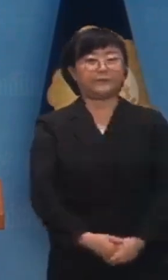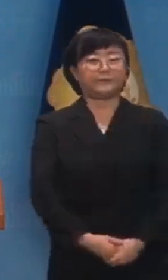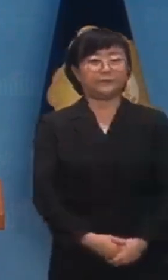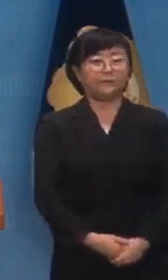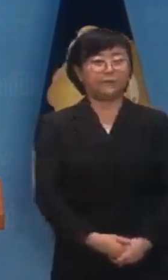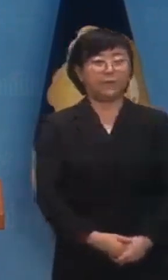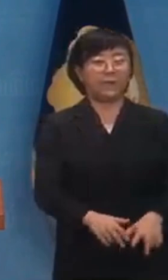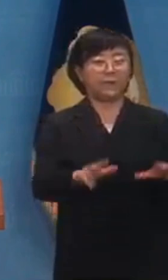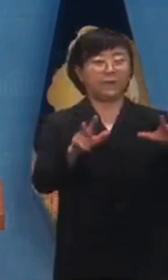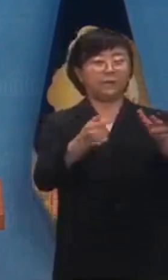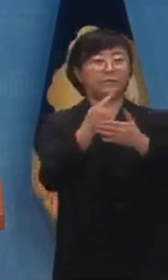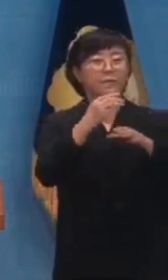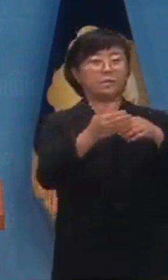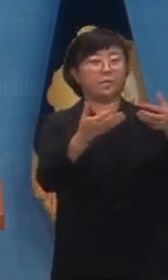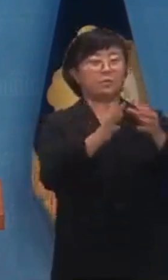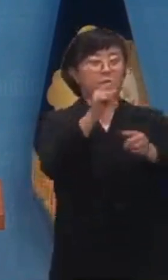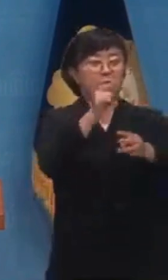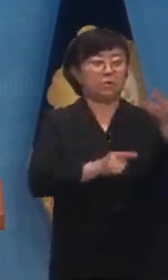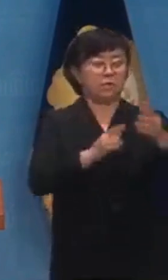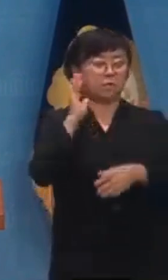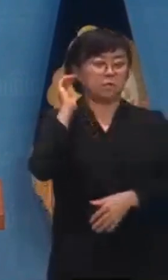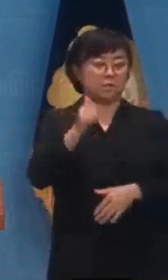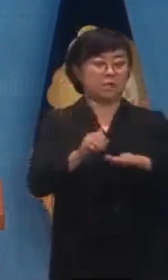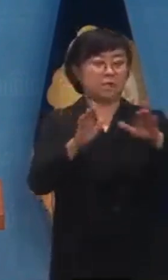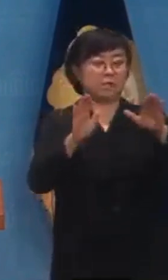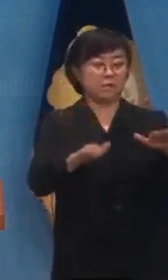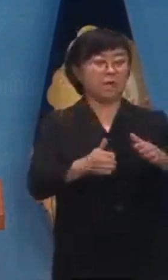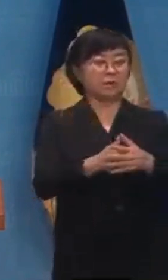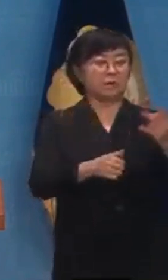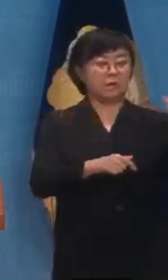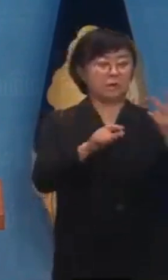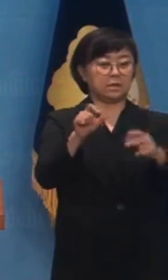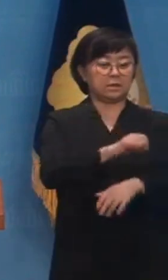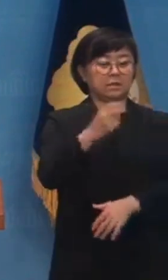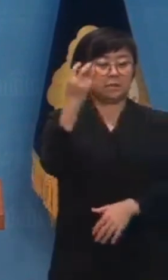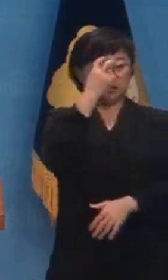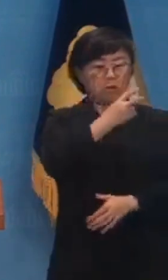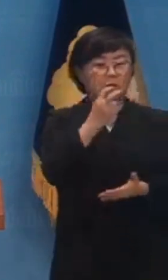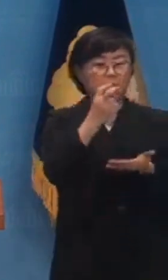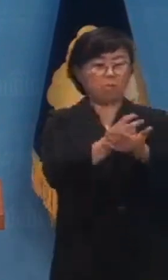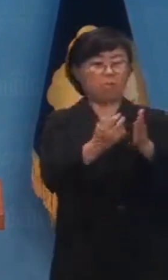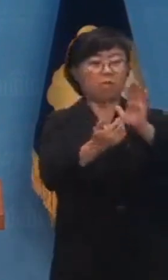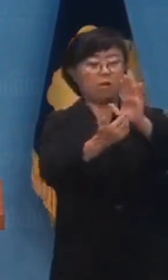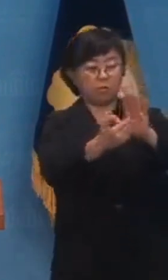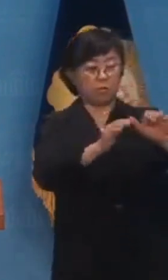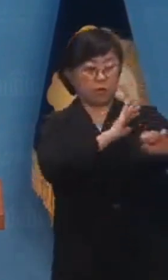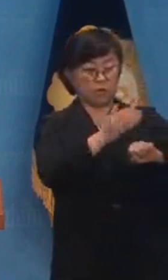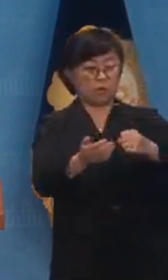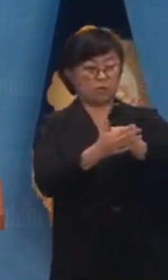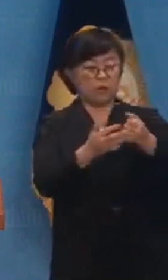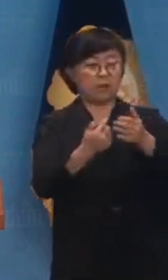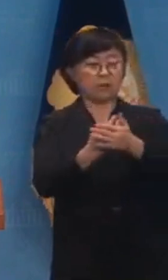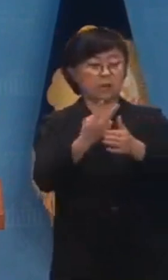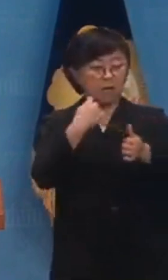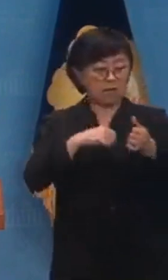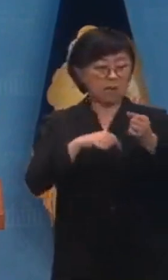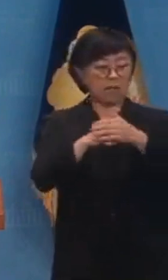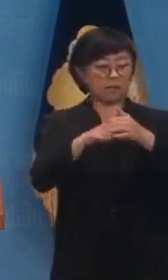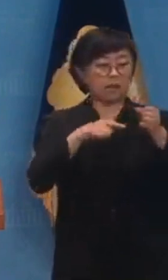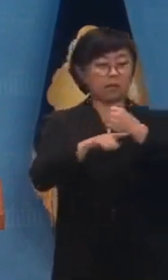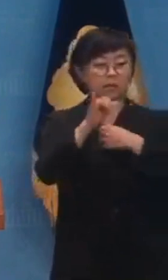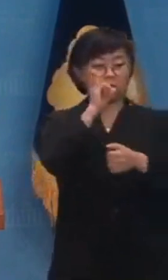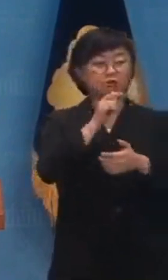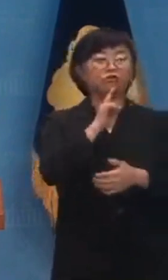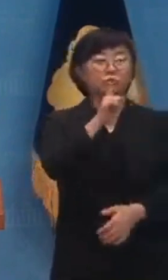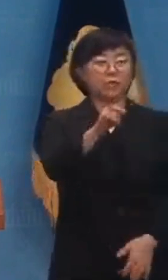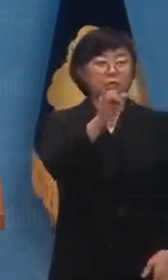지금 민주당 내에서는 윤석열 대통령의 이번 쌍특검법 거북권 행사가 탄핵 사유라는 속에 뻔히 보이는